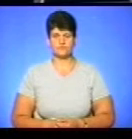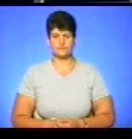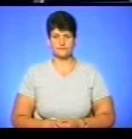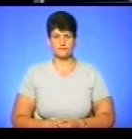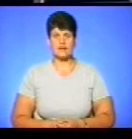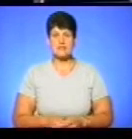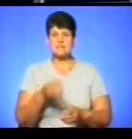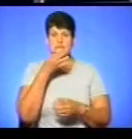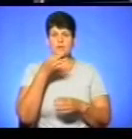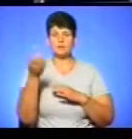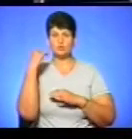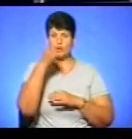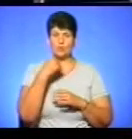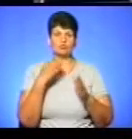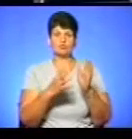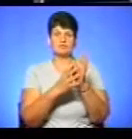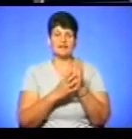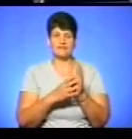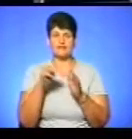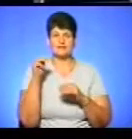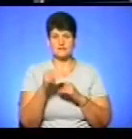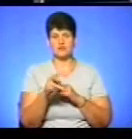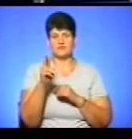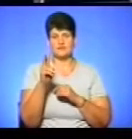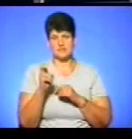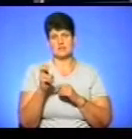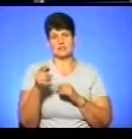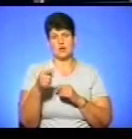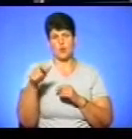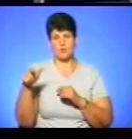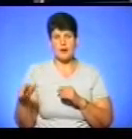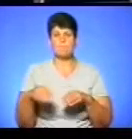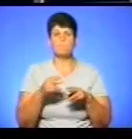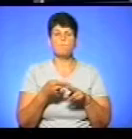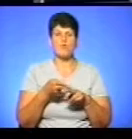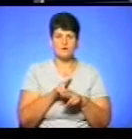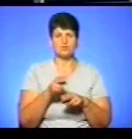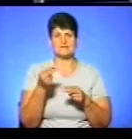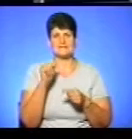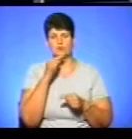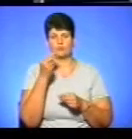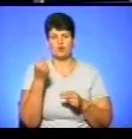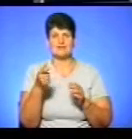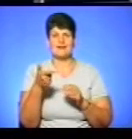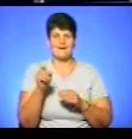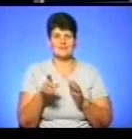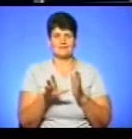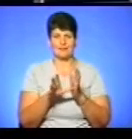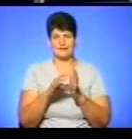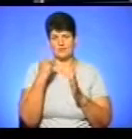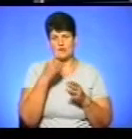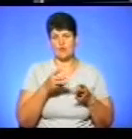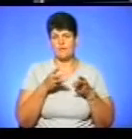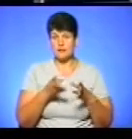Зазначу, минулого року 9 тисячам 200 тернополянам повернули зекономлені кошти за газ та електрику для індивідуального